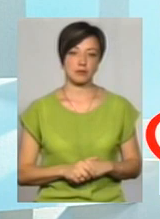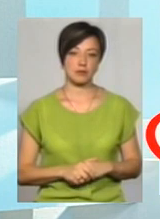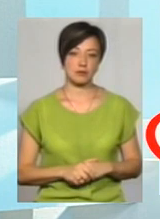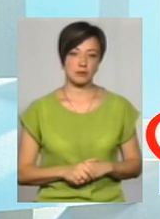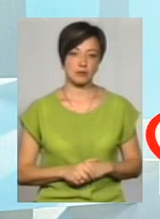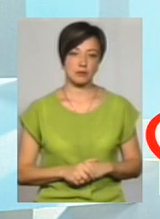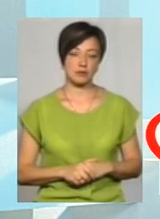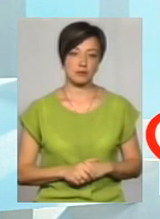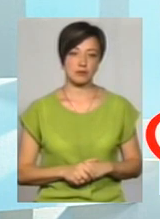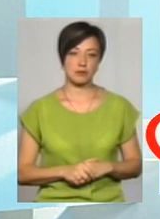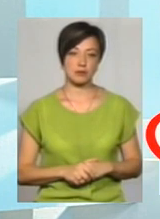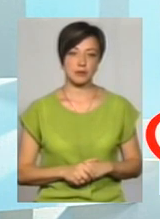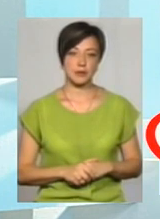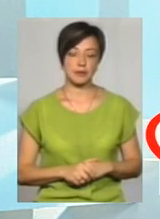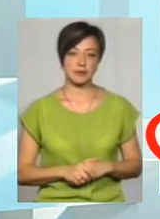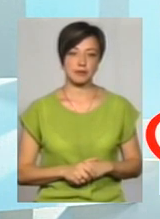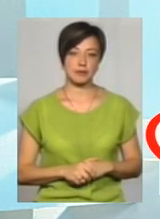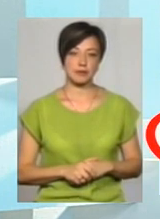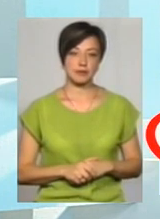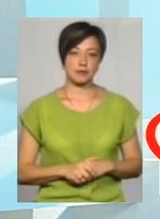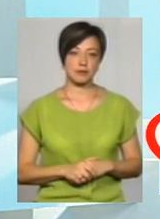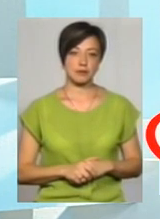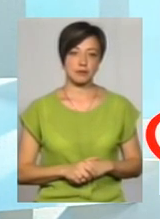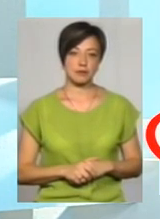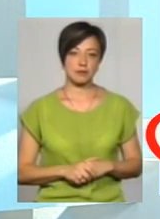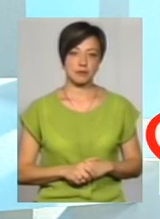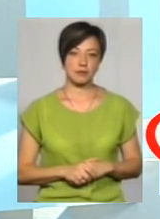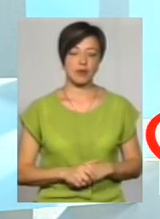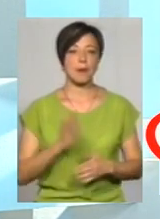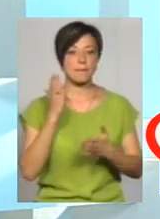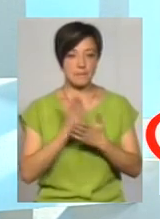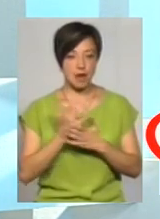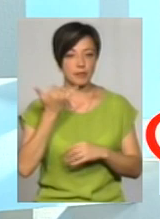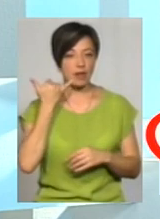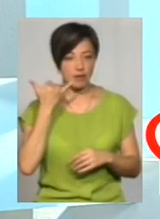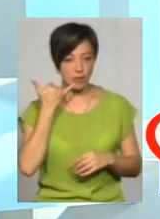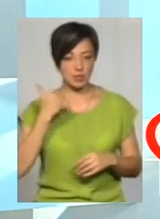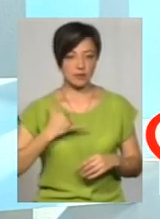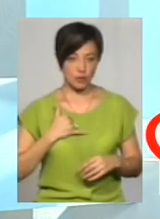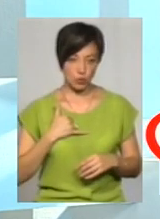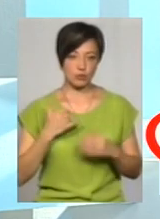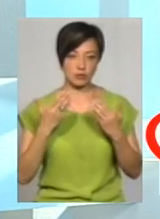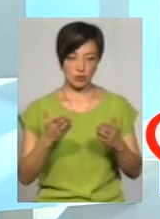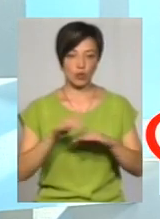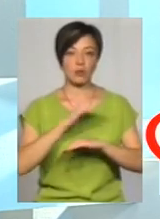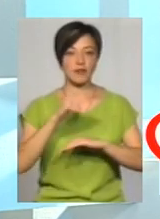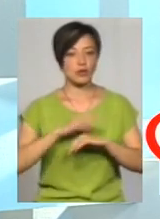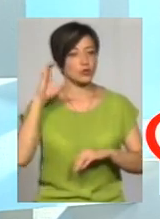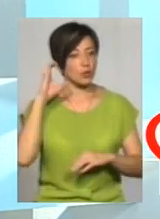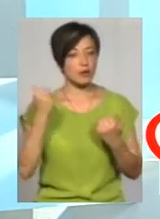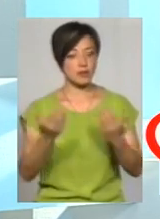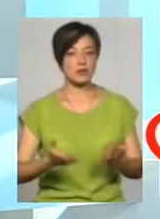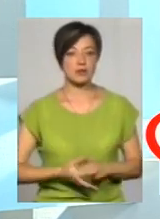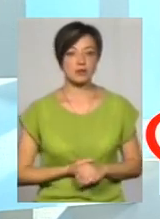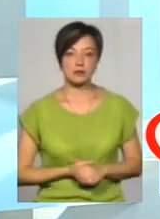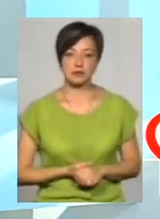-50-68. І маємо вже телефонний дзвінок. Добрий вечір, слухаємо